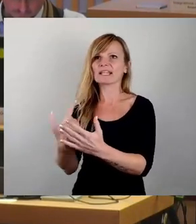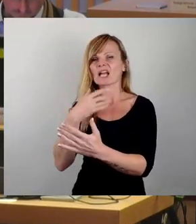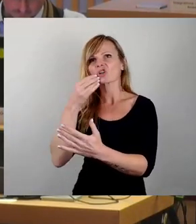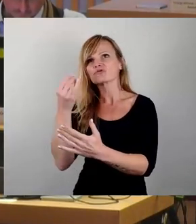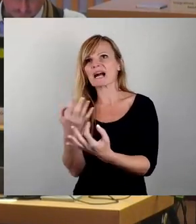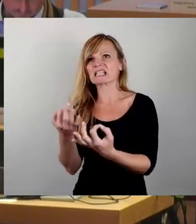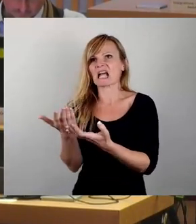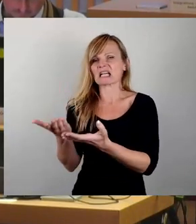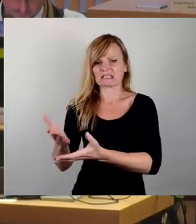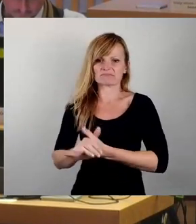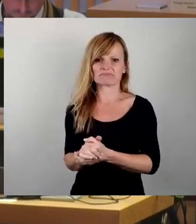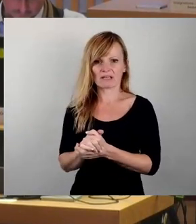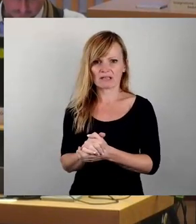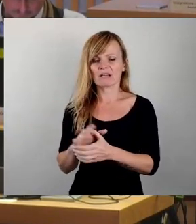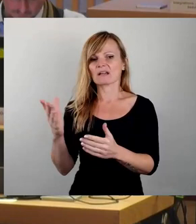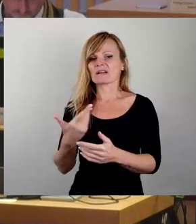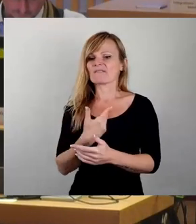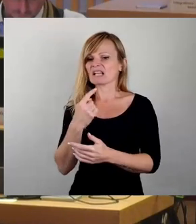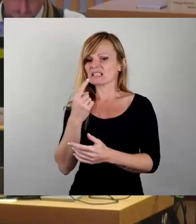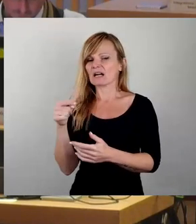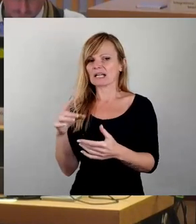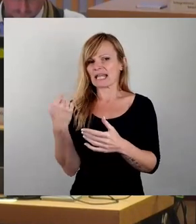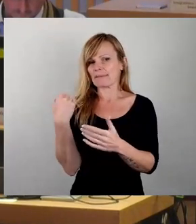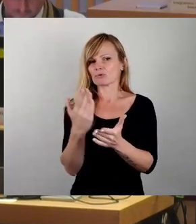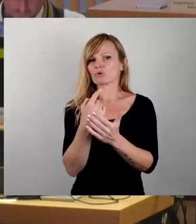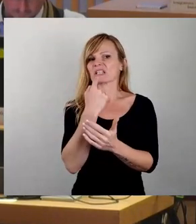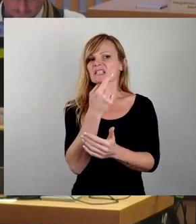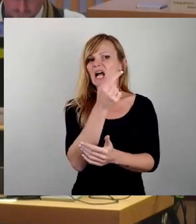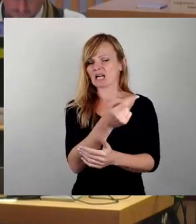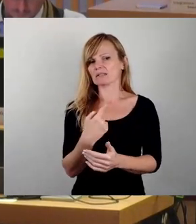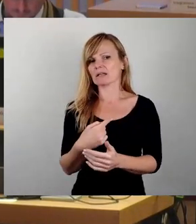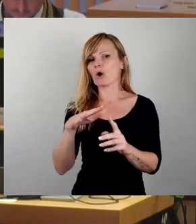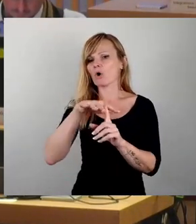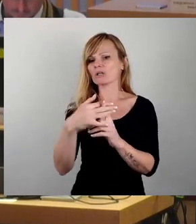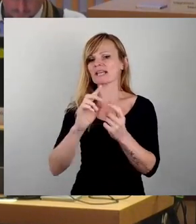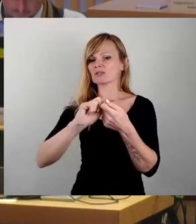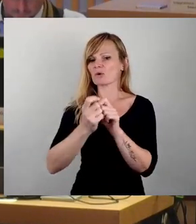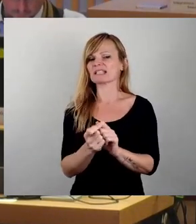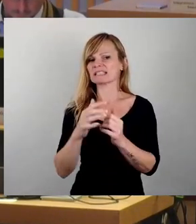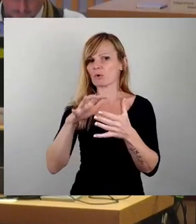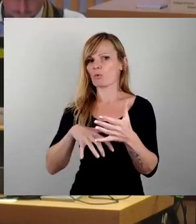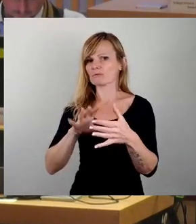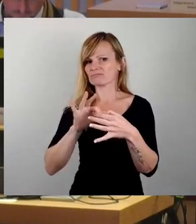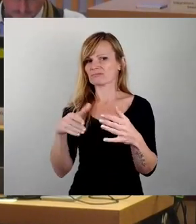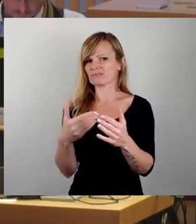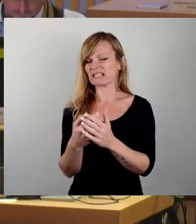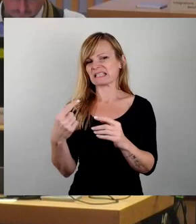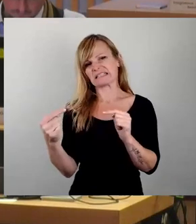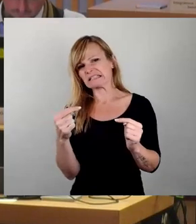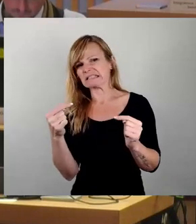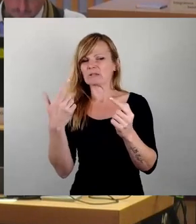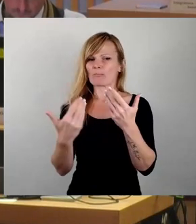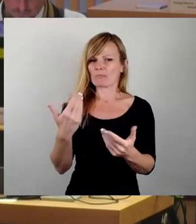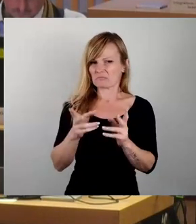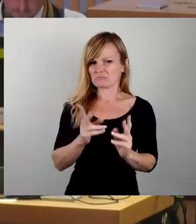ist. Ich will damit an das anknüpfen, was vorhin schon gesagt worden ist. Die Kontextualisierung ist umstritten und muss in